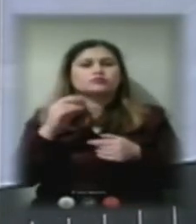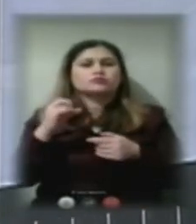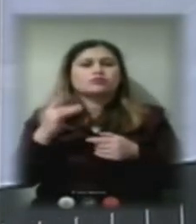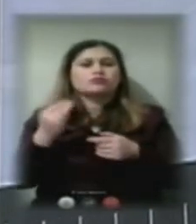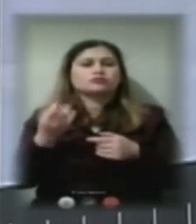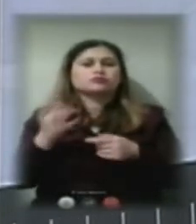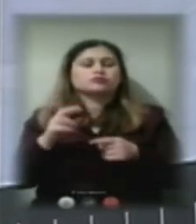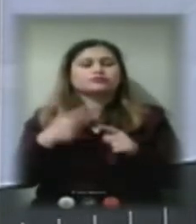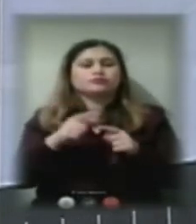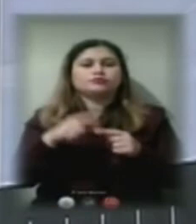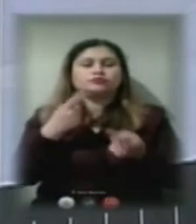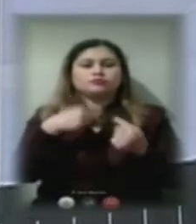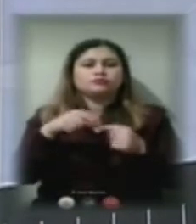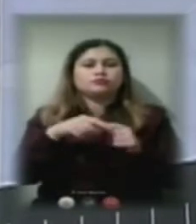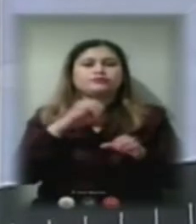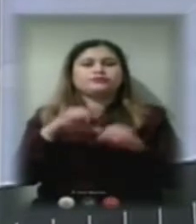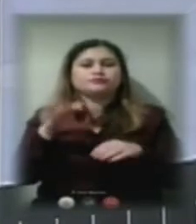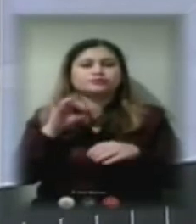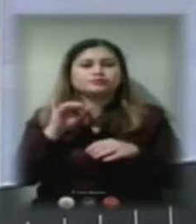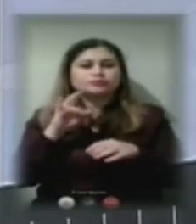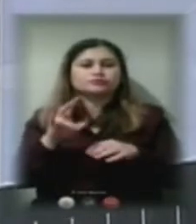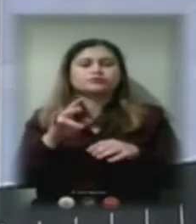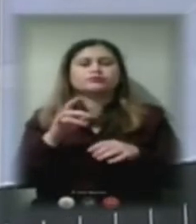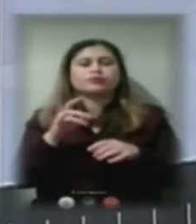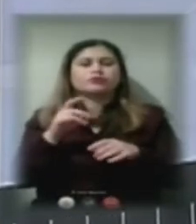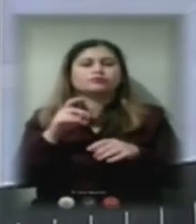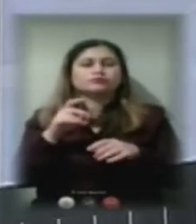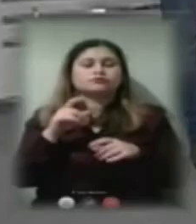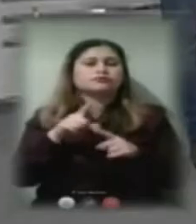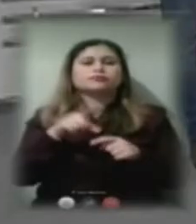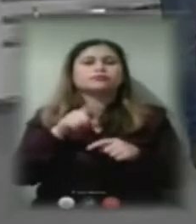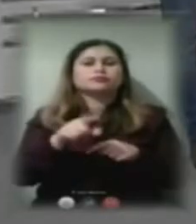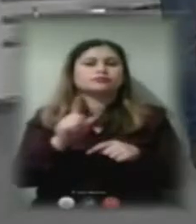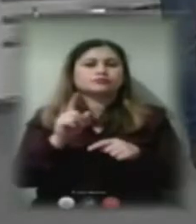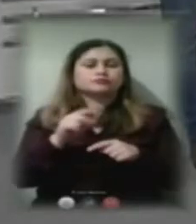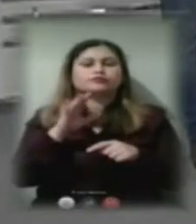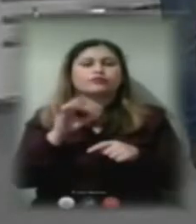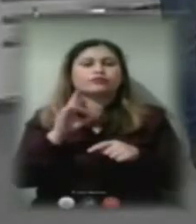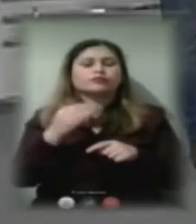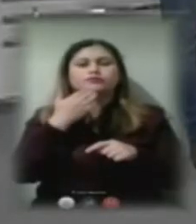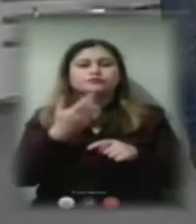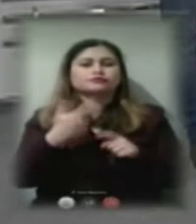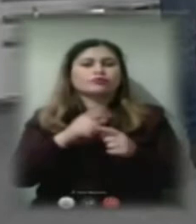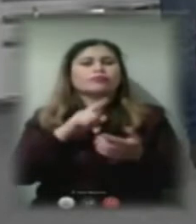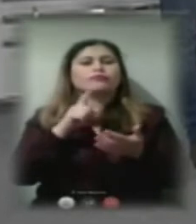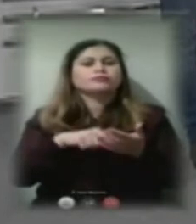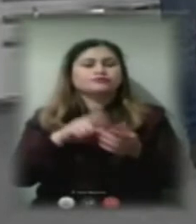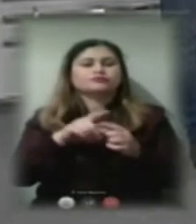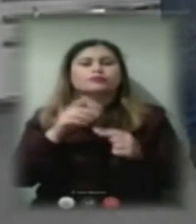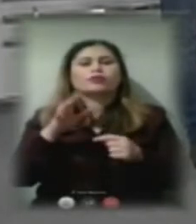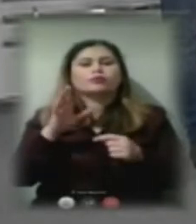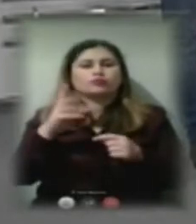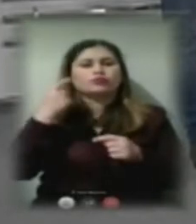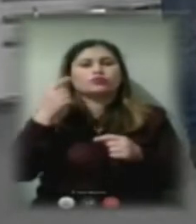Повертаючись до опалювального сезону, і про те, що Віктор запитував, чи є можливість індивідуально відключити квартиру від